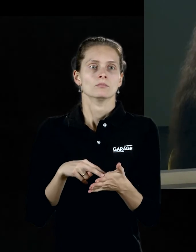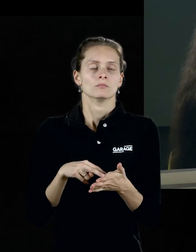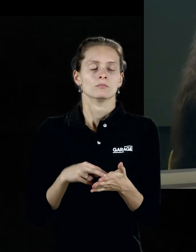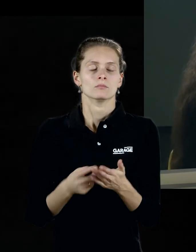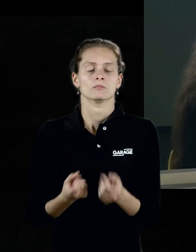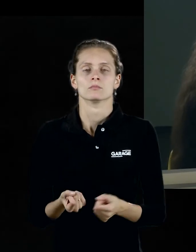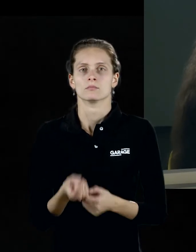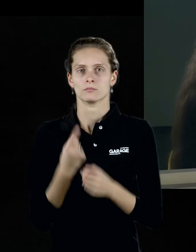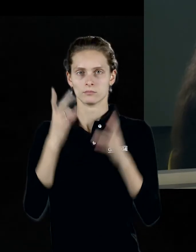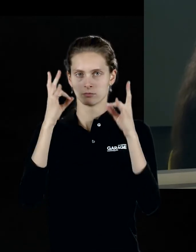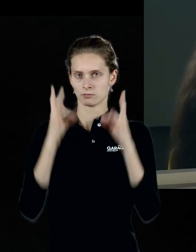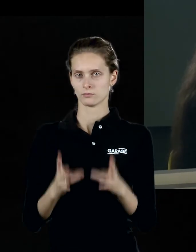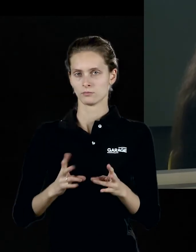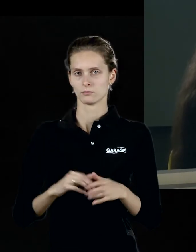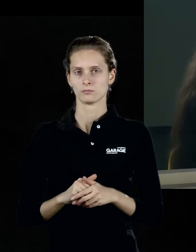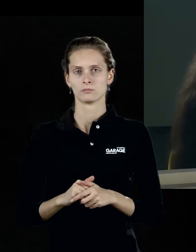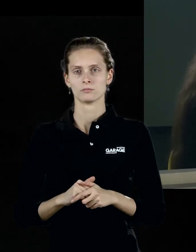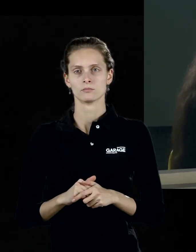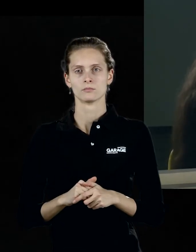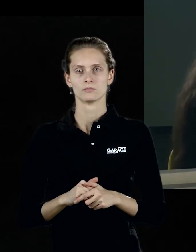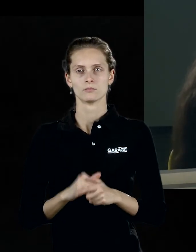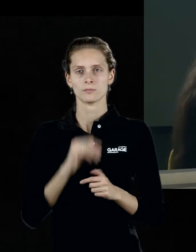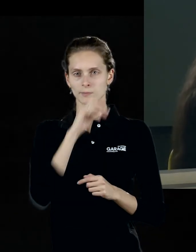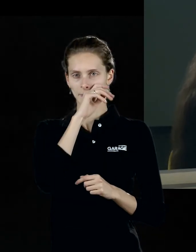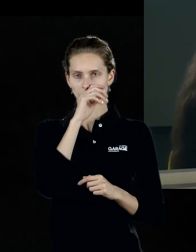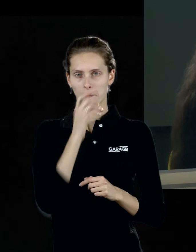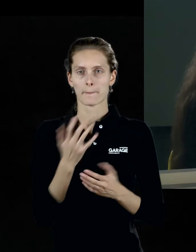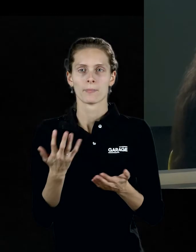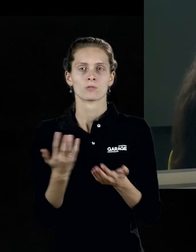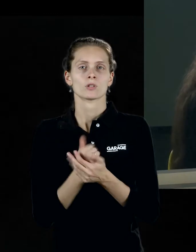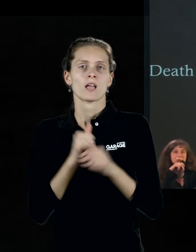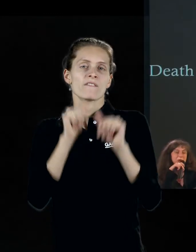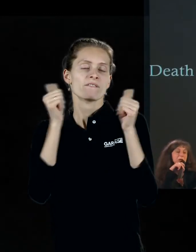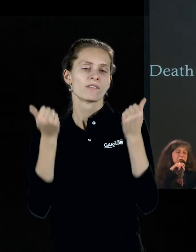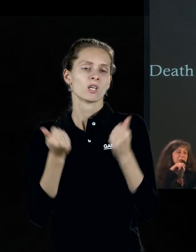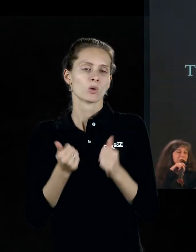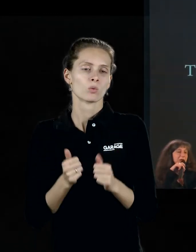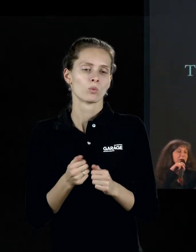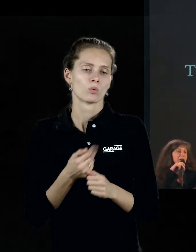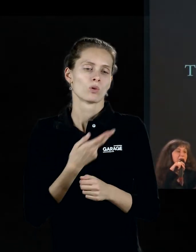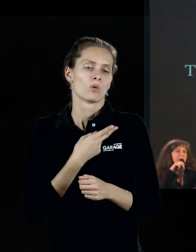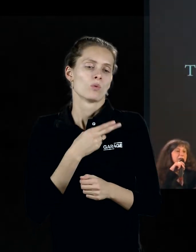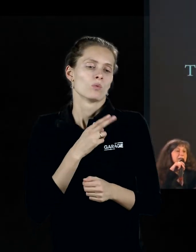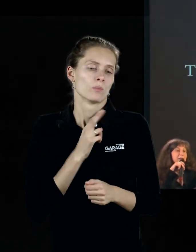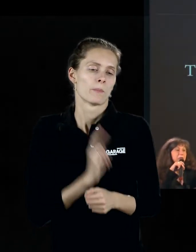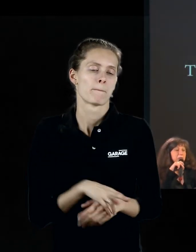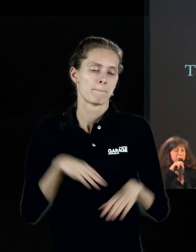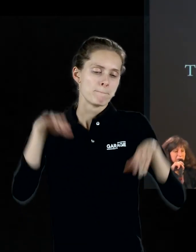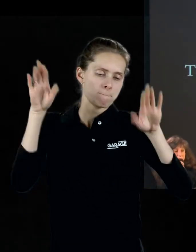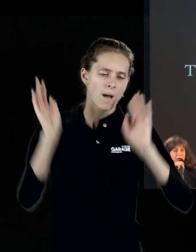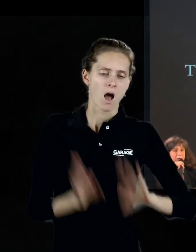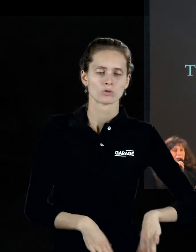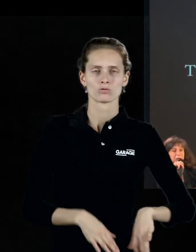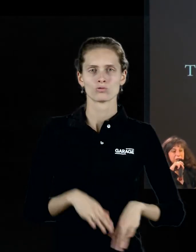появляется эта фигура убитого, или почти что падшего ангела. И